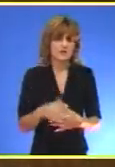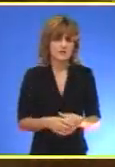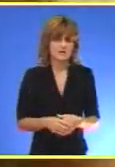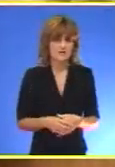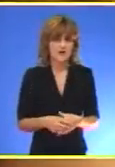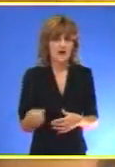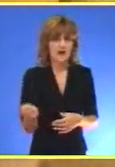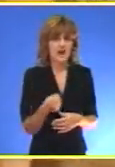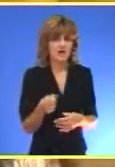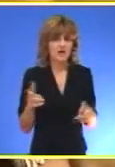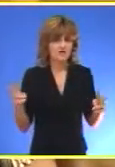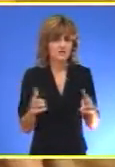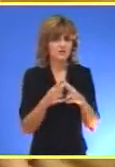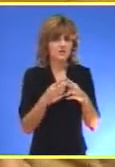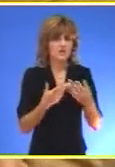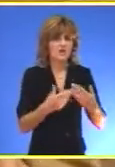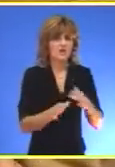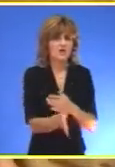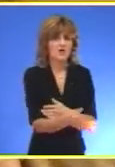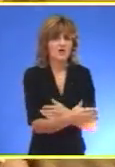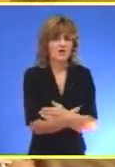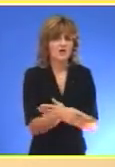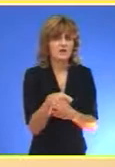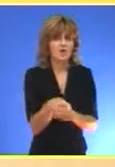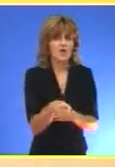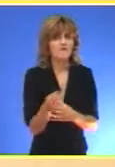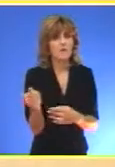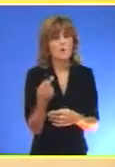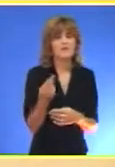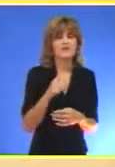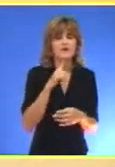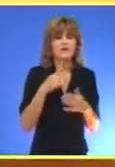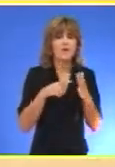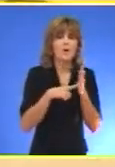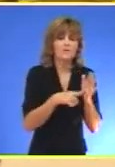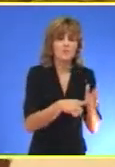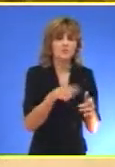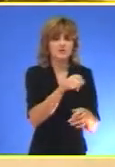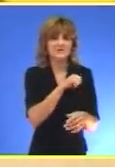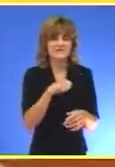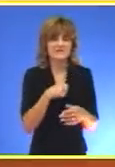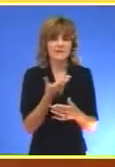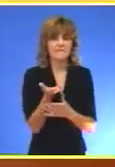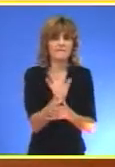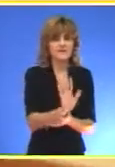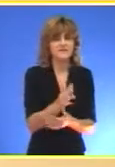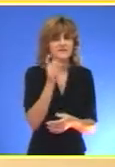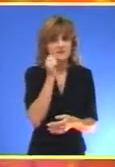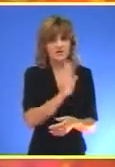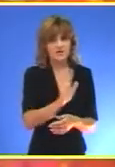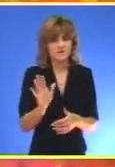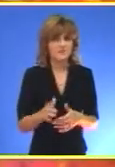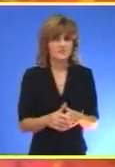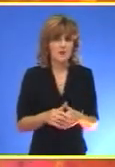Likovni susret je otvorio svoja vrata ovom umetniku i omogućio mu da se prvi put samostalno predstavi svojim sugrađenima